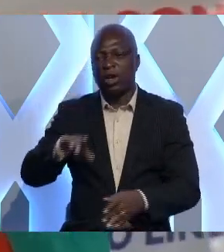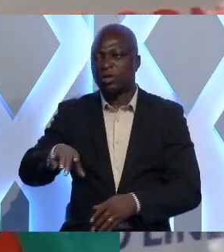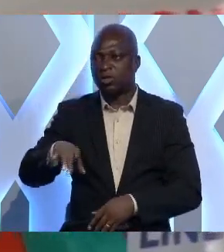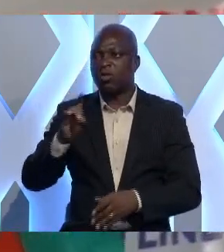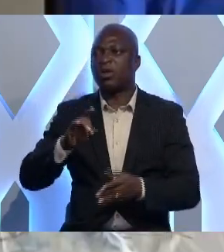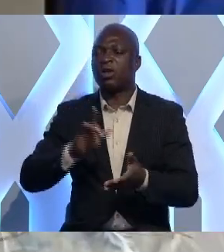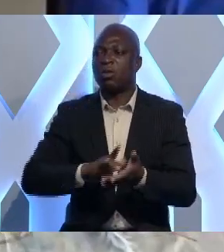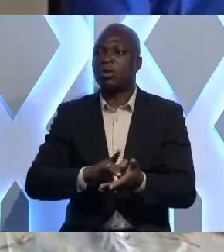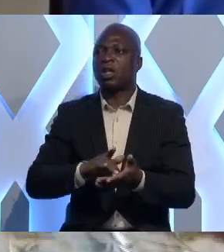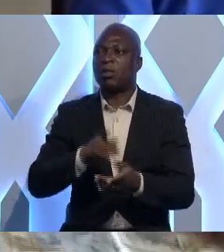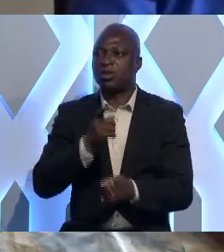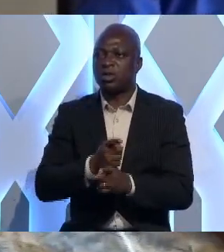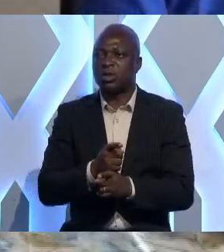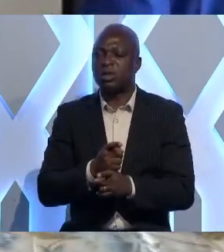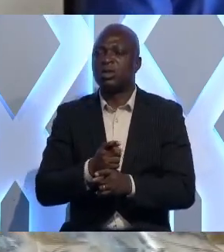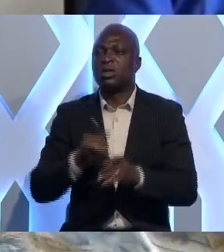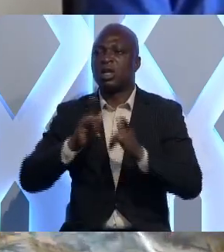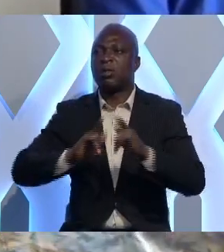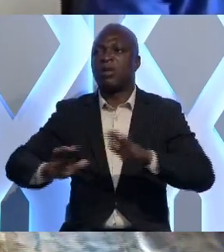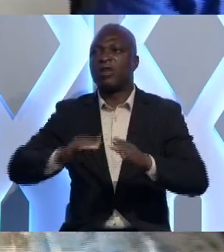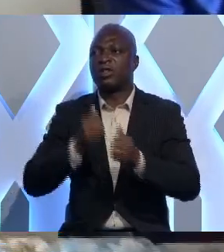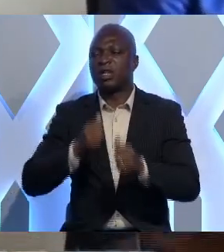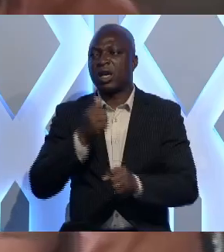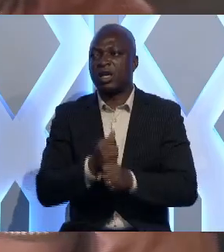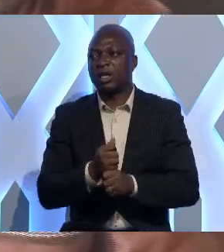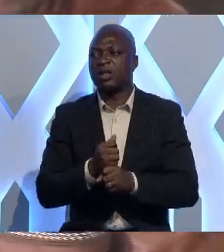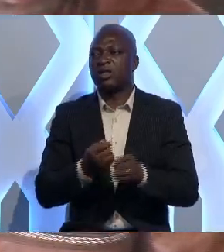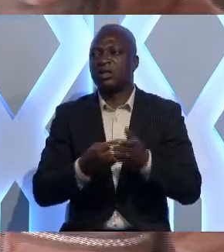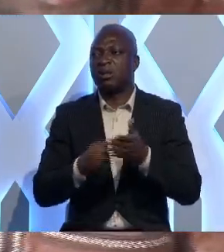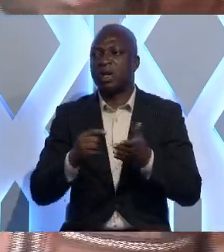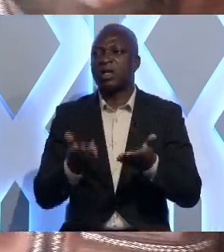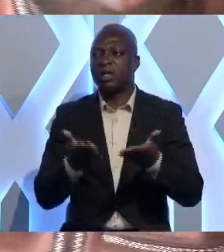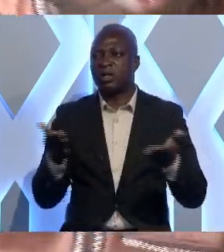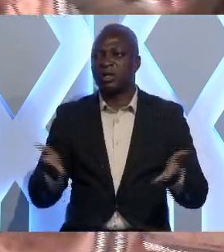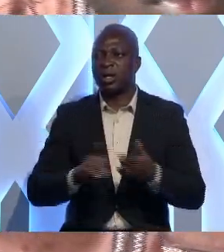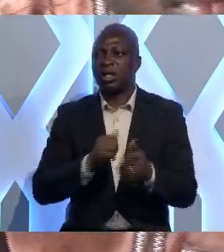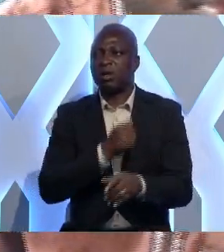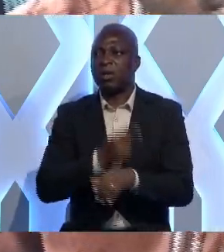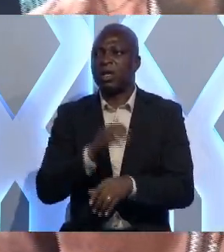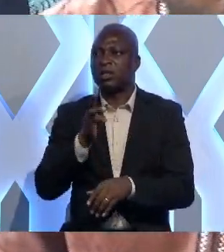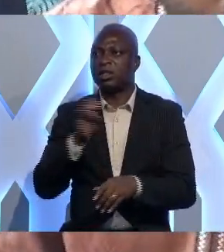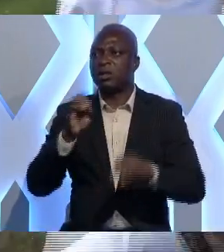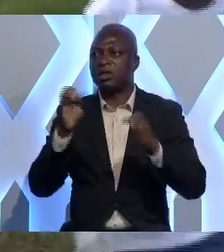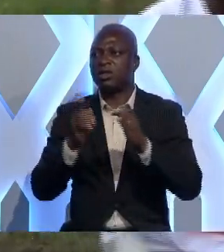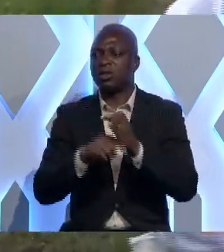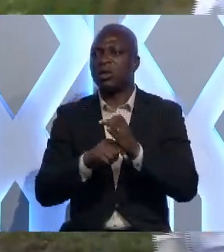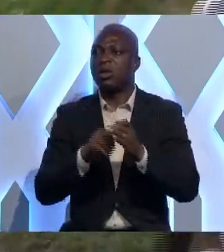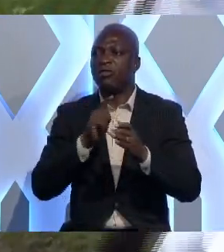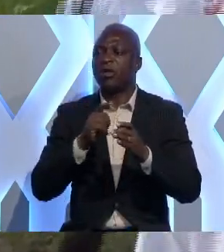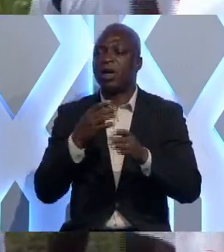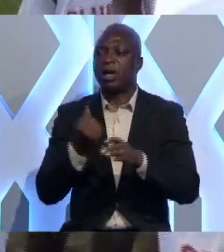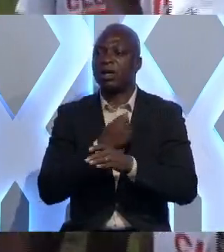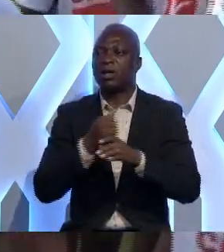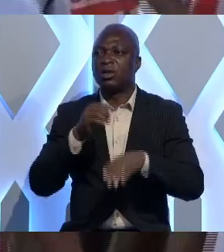le produit idéal. Cette campagne est menée chaque année elle marque ici à Tapame la 6ème édition une édition axée également